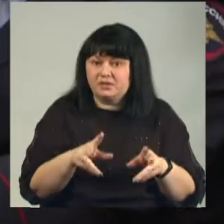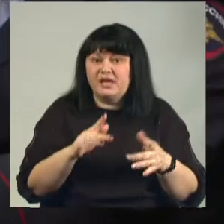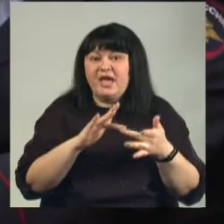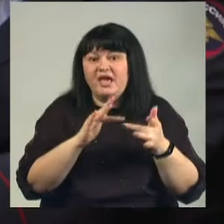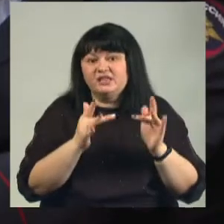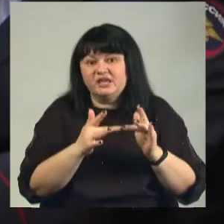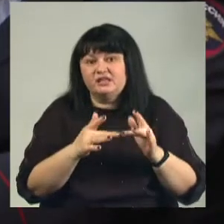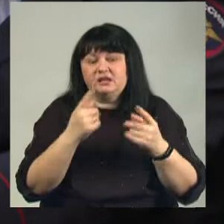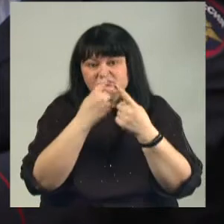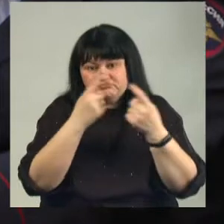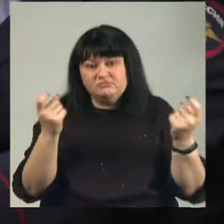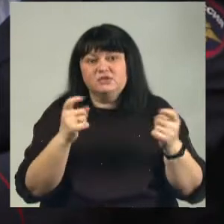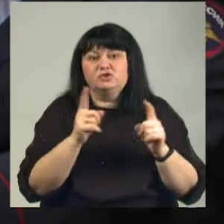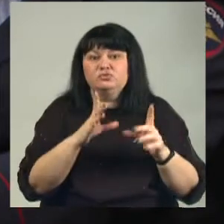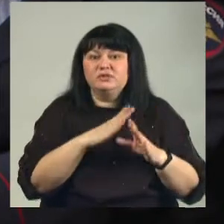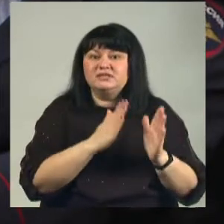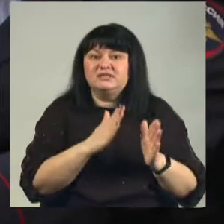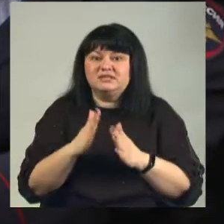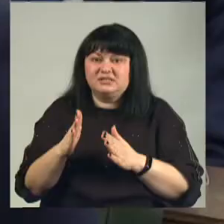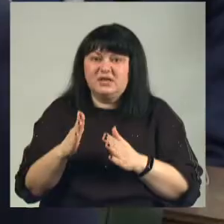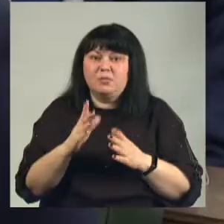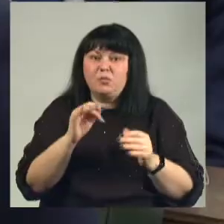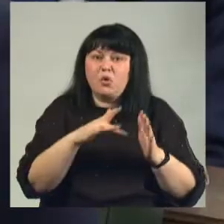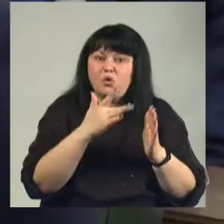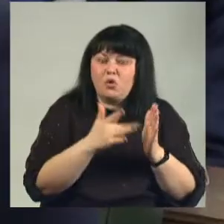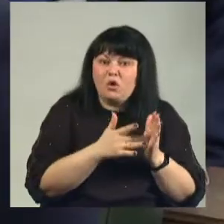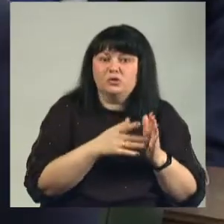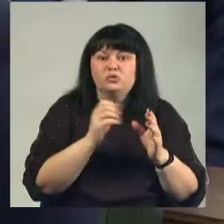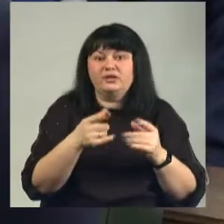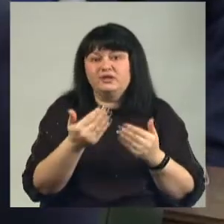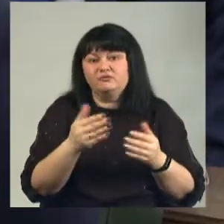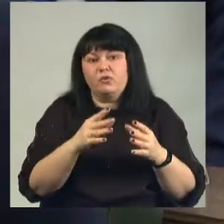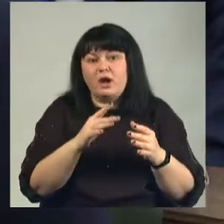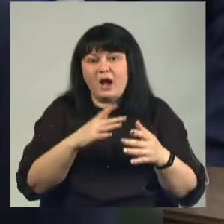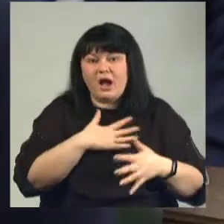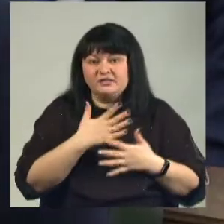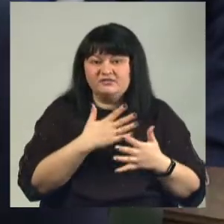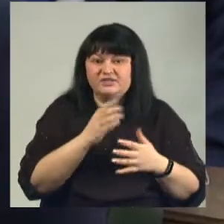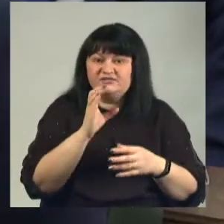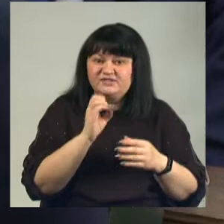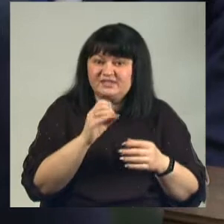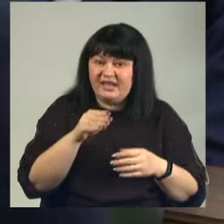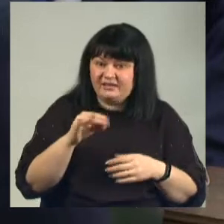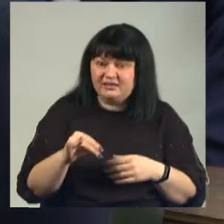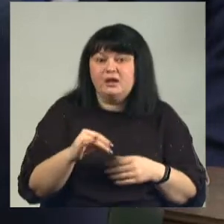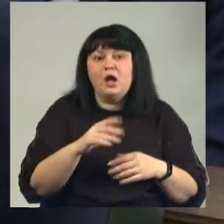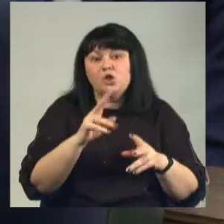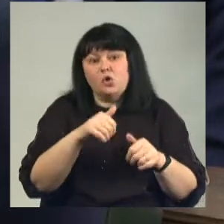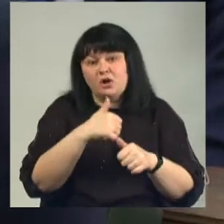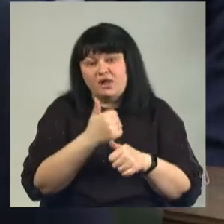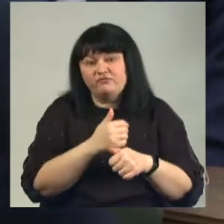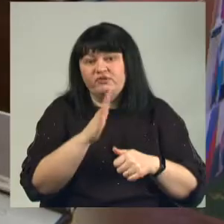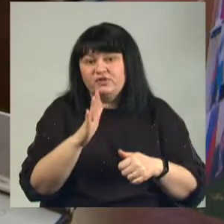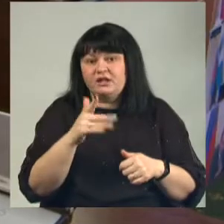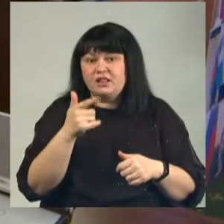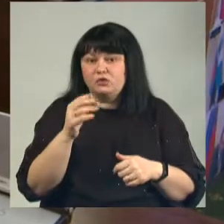популяризировать системы контроля перемещения ребенка по городу, а также его активности в сети. Но главное, отметил Вячеслав Гладков, обратить внимание